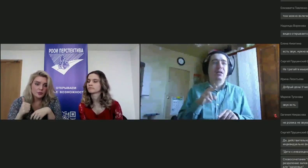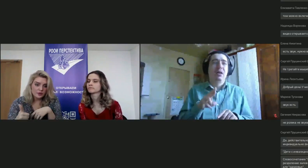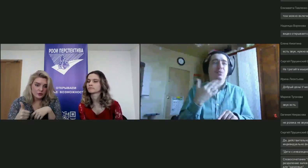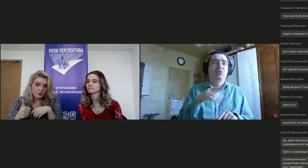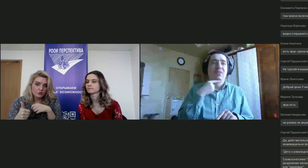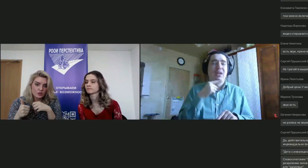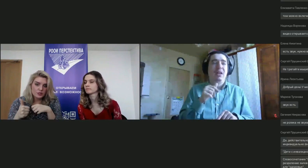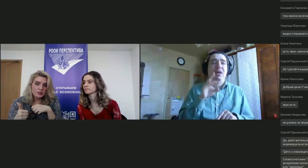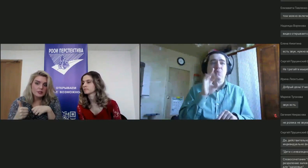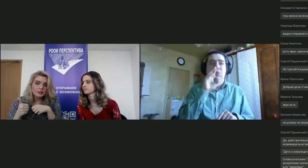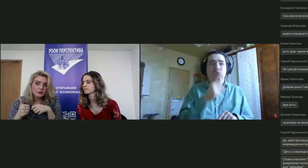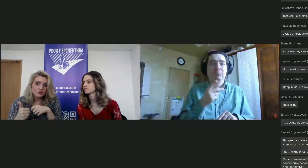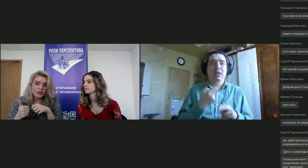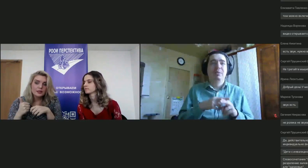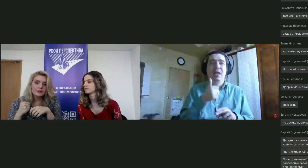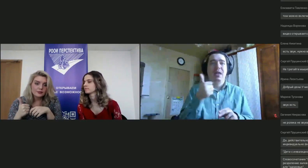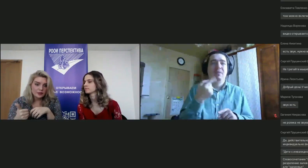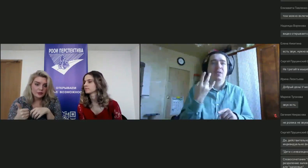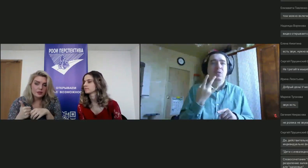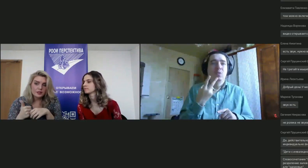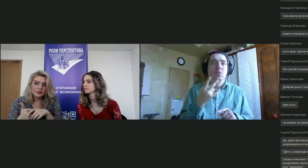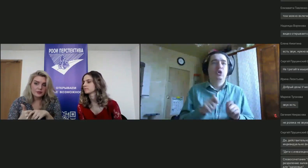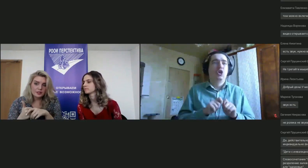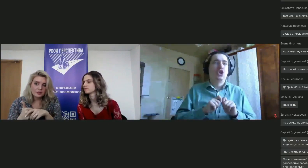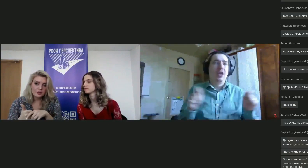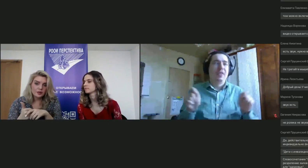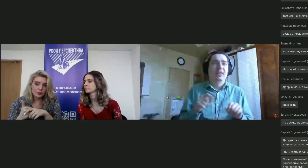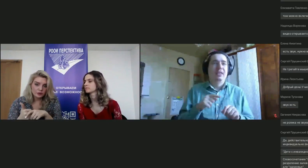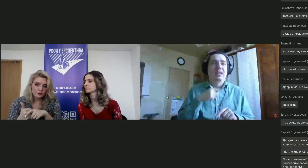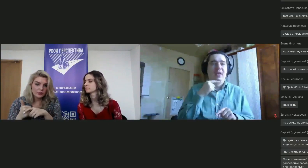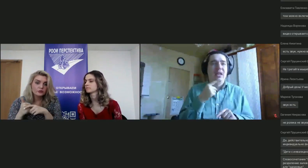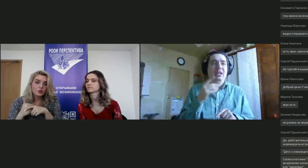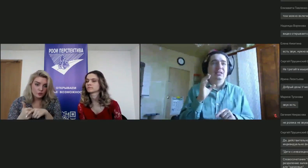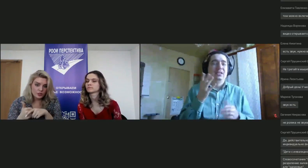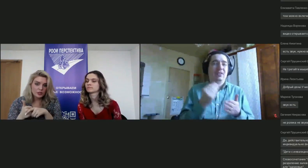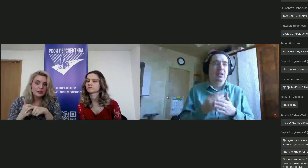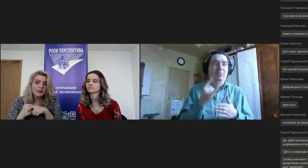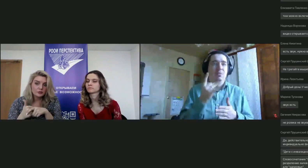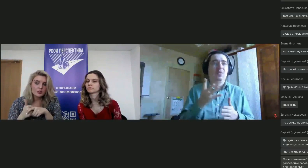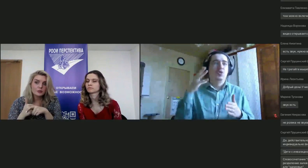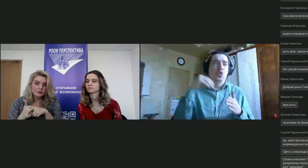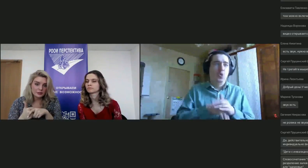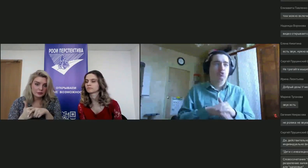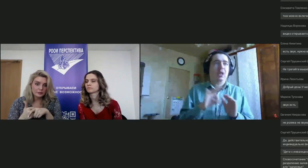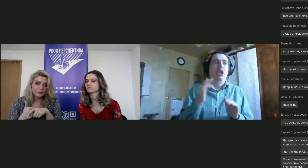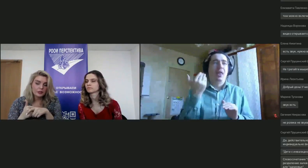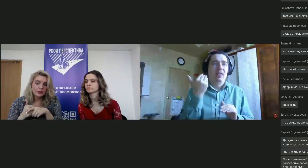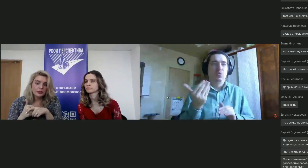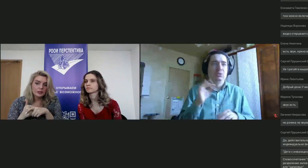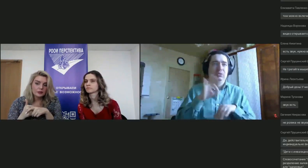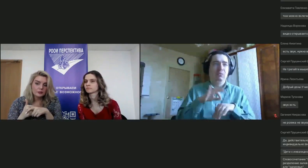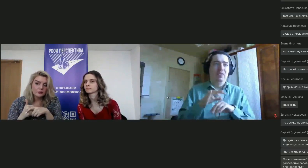ошибках, первое, что нужно сделать – нужно откровенно разговаривать со своим ребенком, в том числе и о его заболевании.